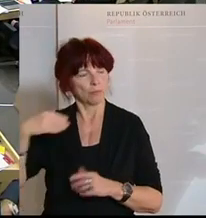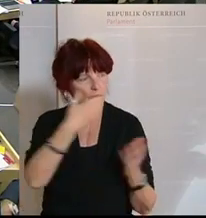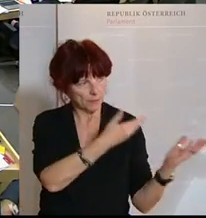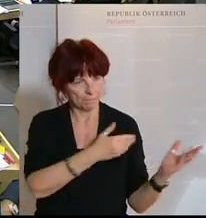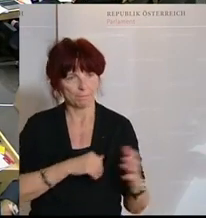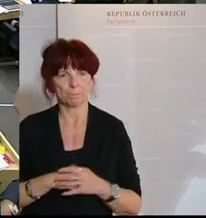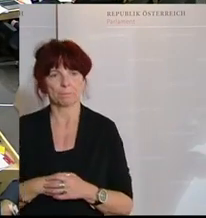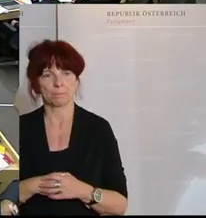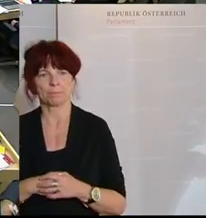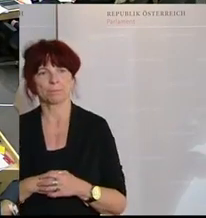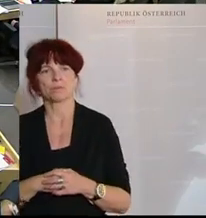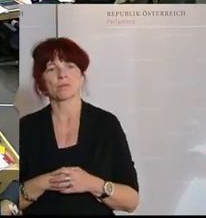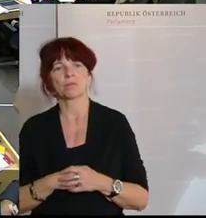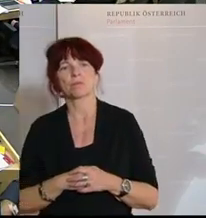EU- und Verfassungsministerin Nikolaus Scherak. Dank.